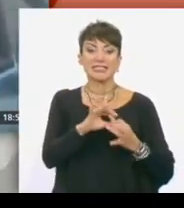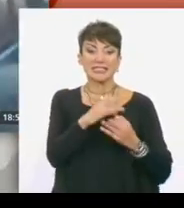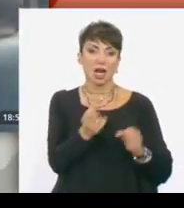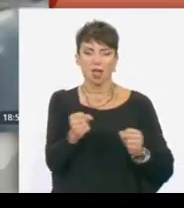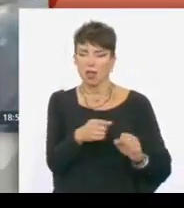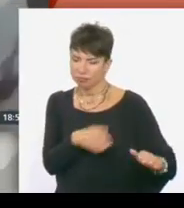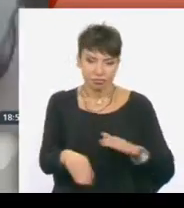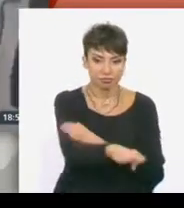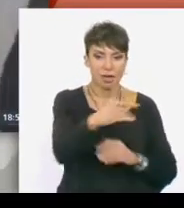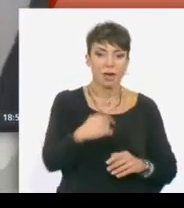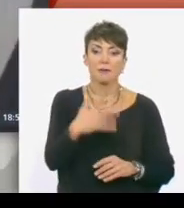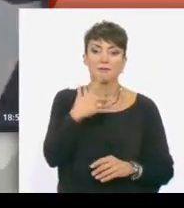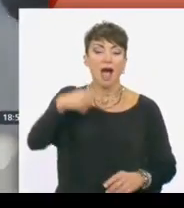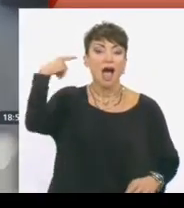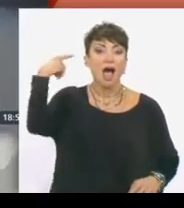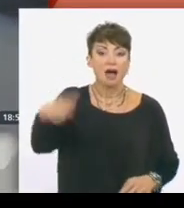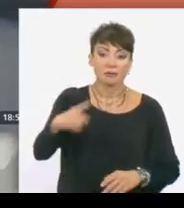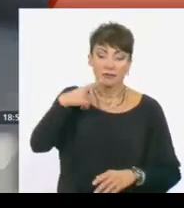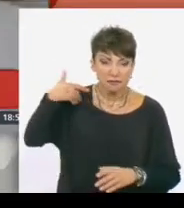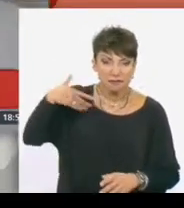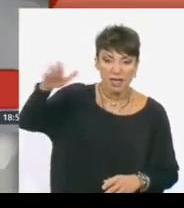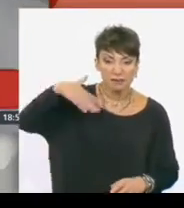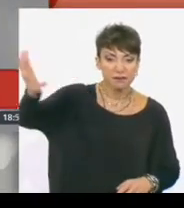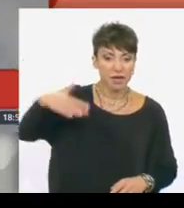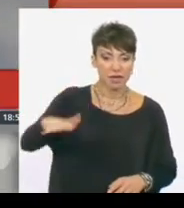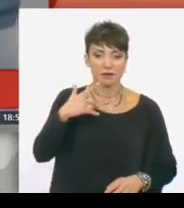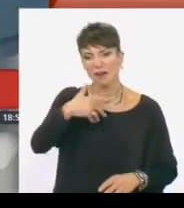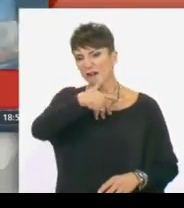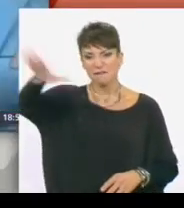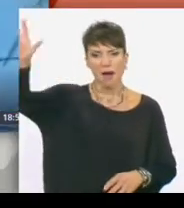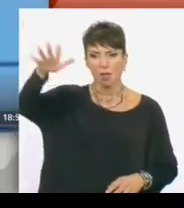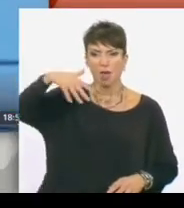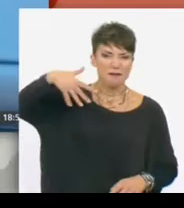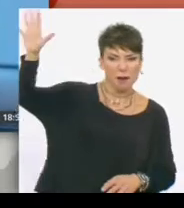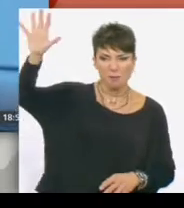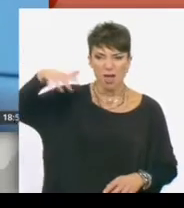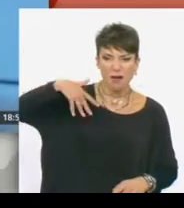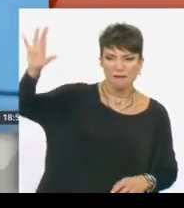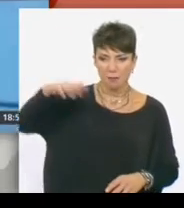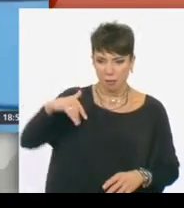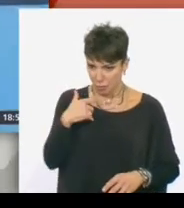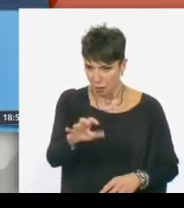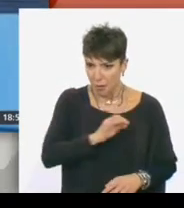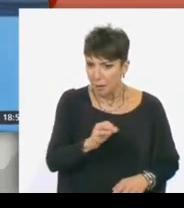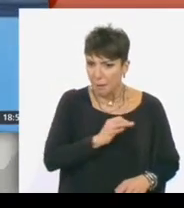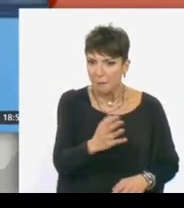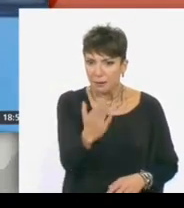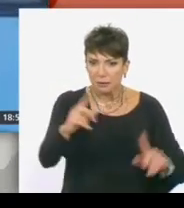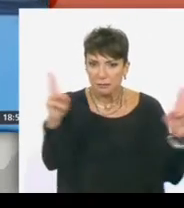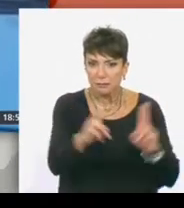οδηγός απευθυνόμενους δημοσιογράφους τους ζητά να φύγουν. Θα μας πείτε δύο λόγια εσείς.